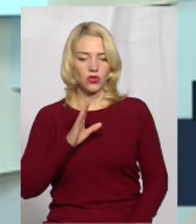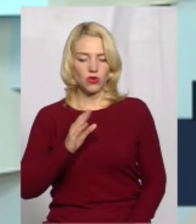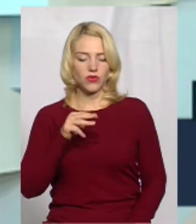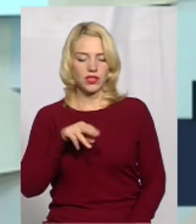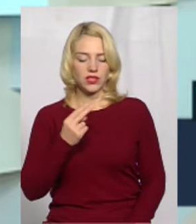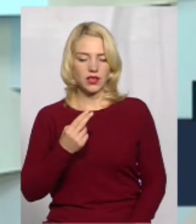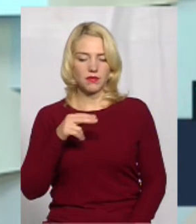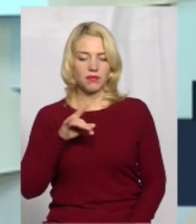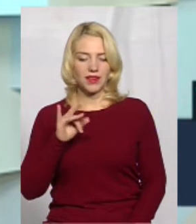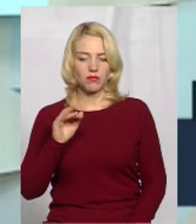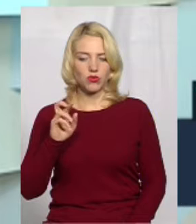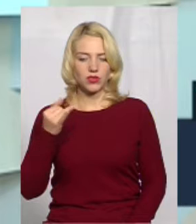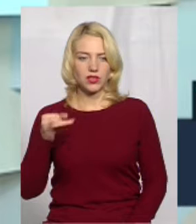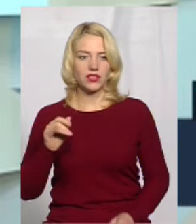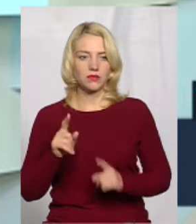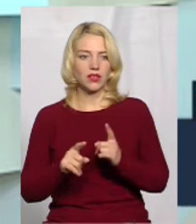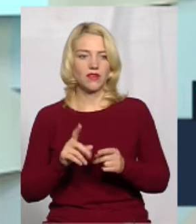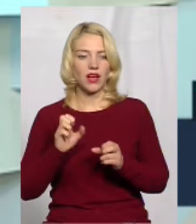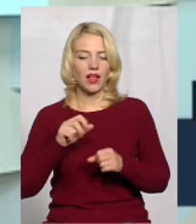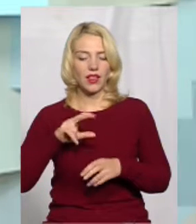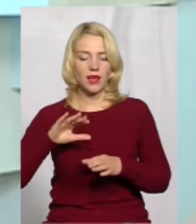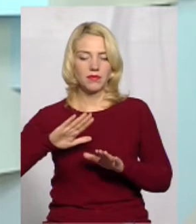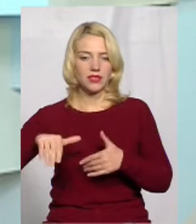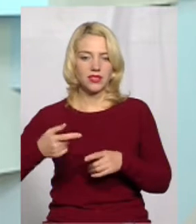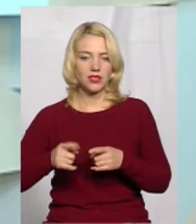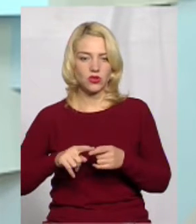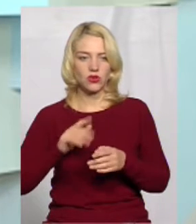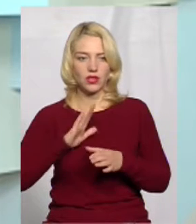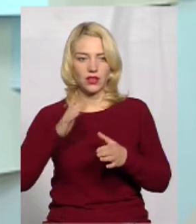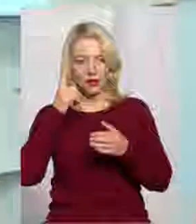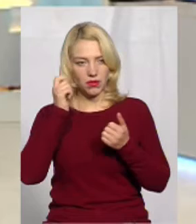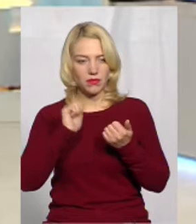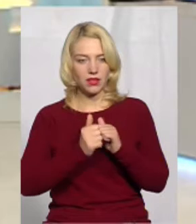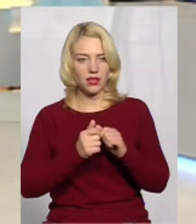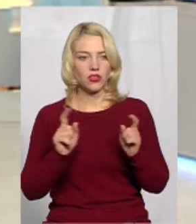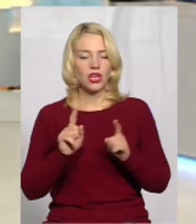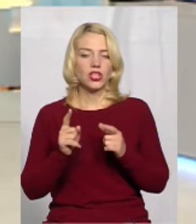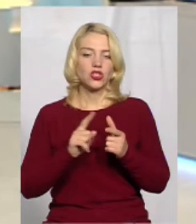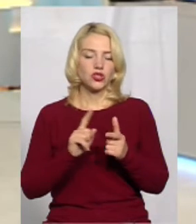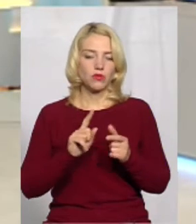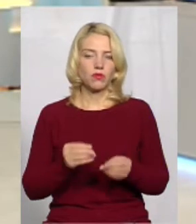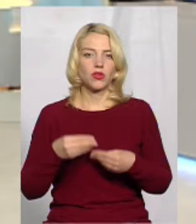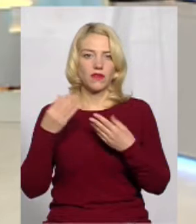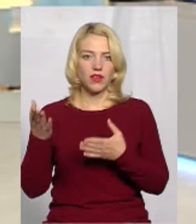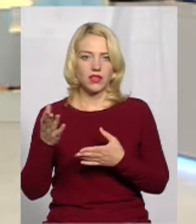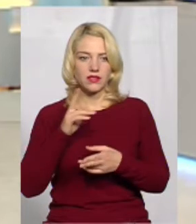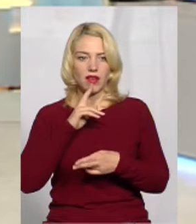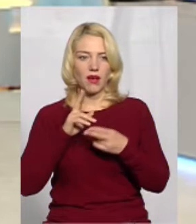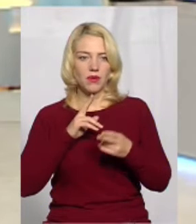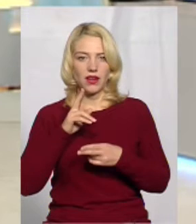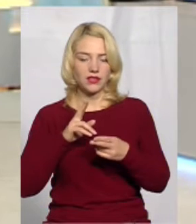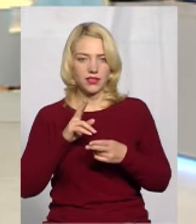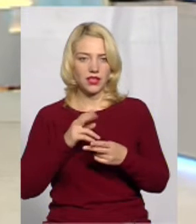змінив, але після того я не пам'ятаю, що подавалася апеляція. І тому для мене сьогодні буде